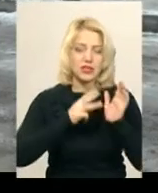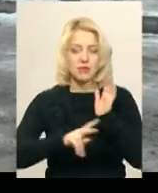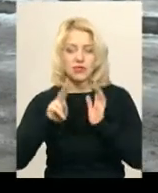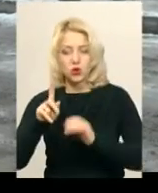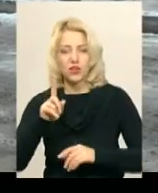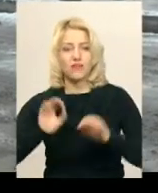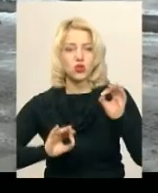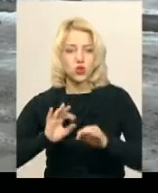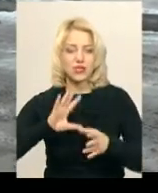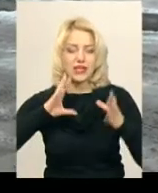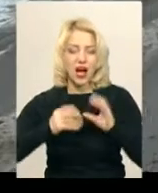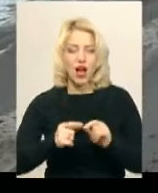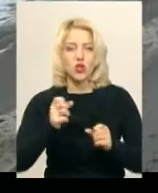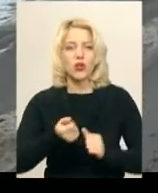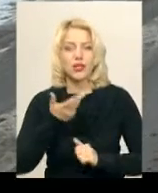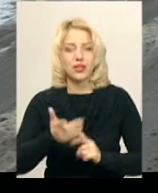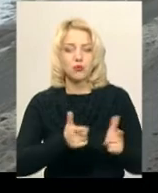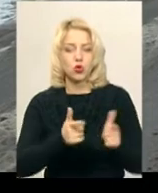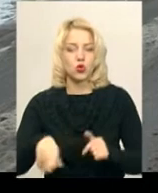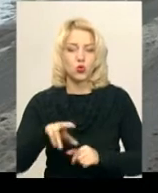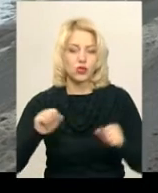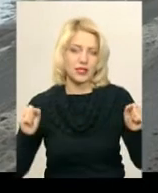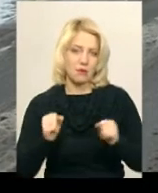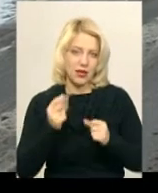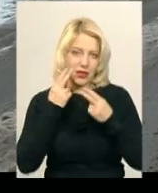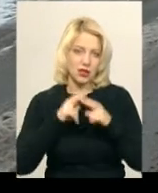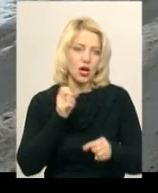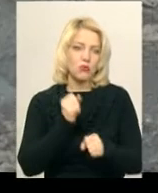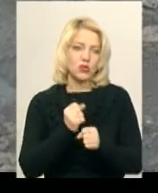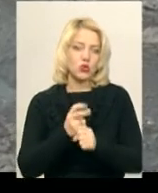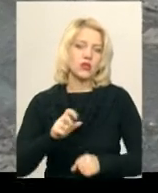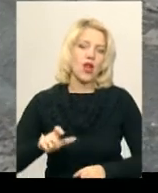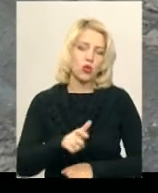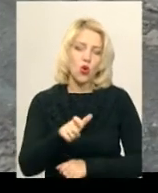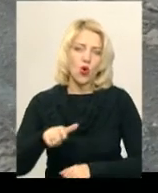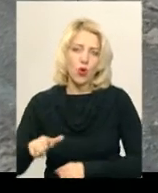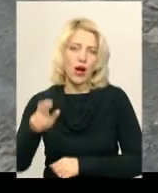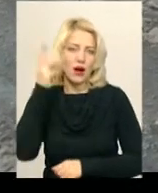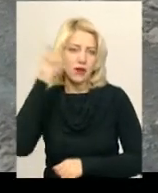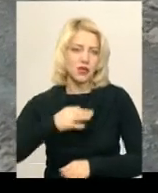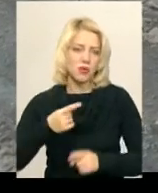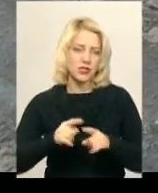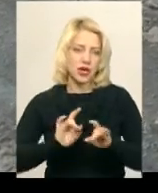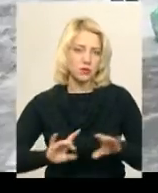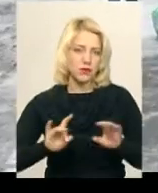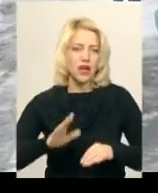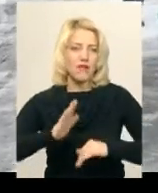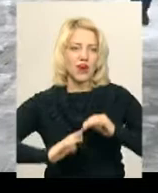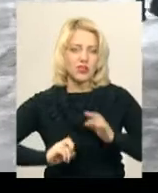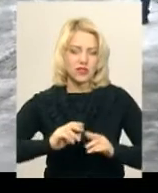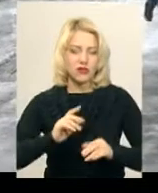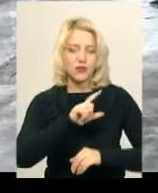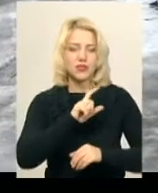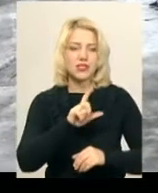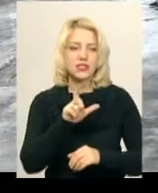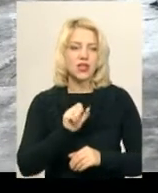від загальної кількості підготовлених до зими техніки працюють на дорогах Хмельницької області. Про це розповідає фахівець зв'язків з громадськістю